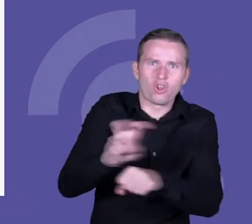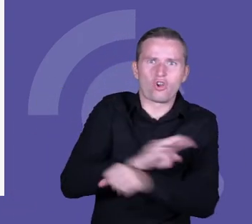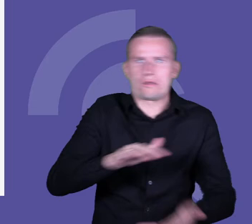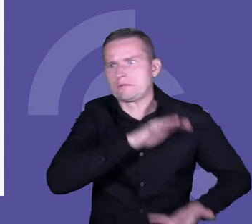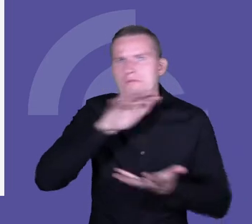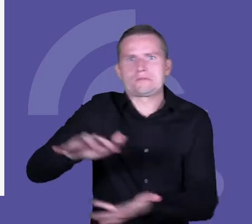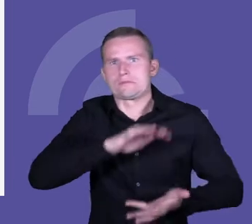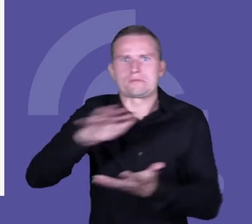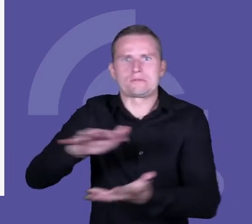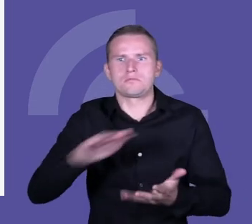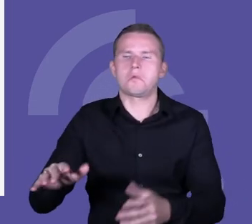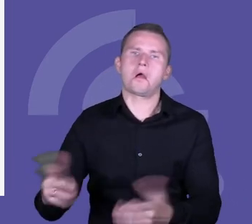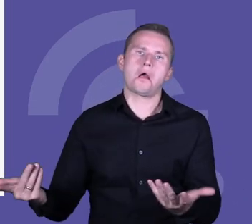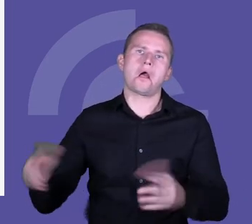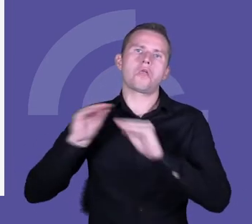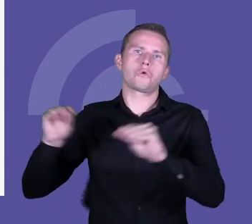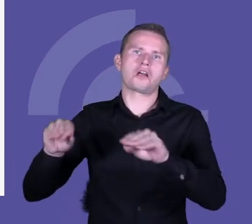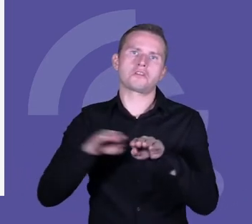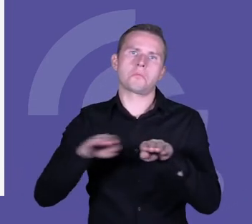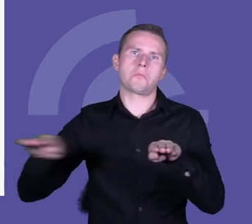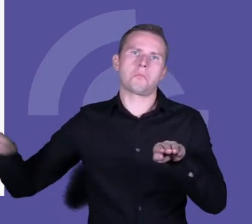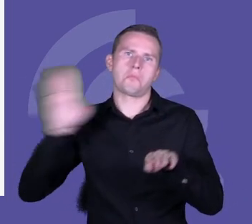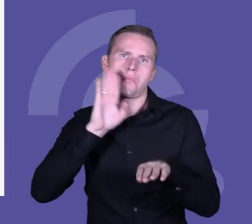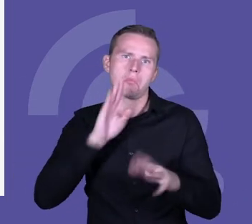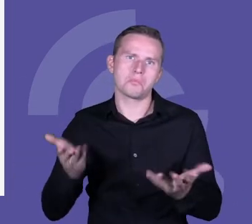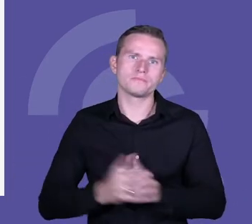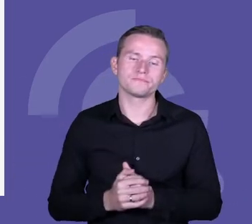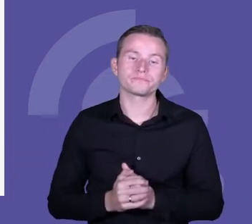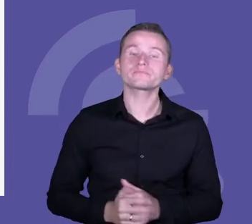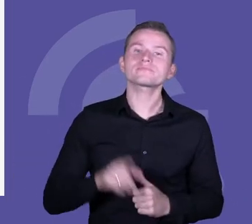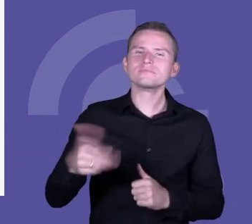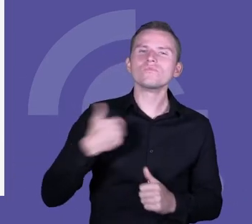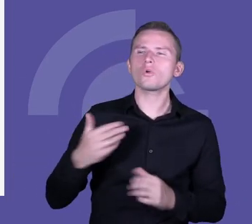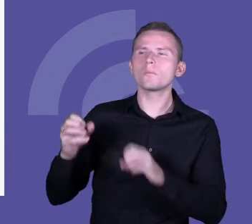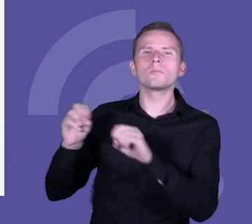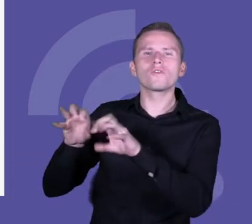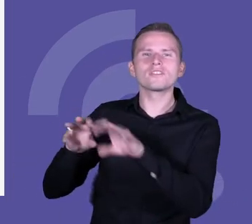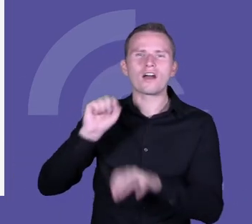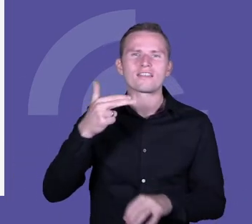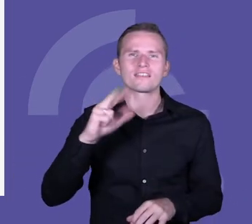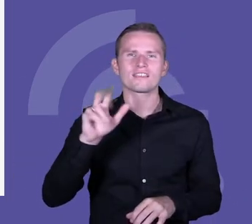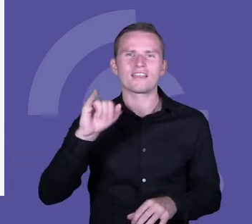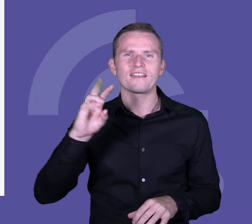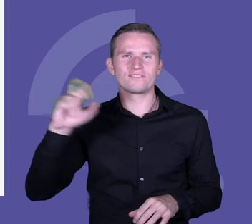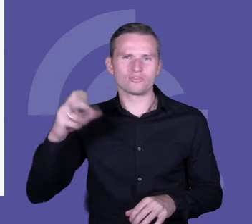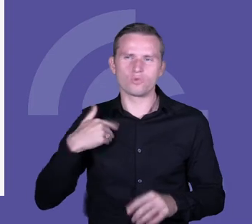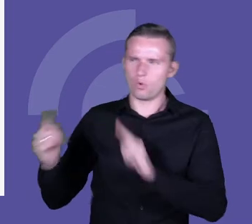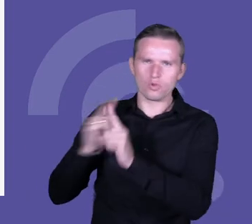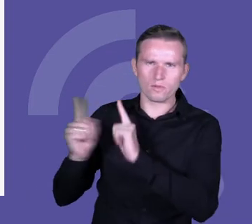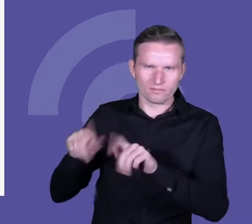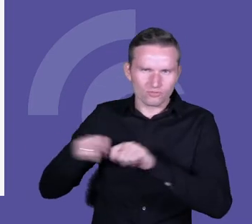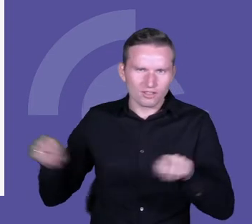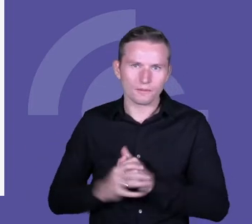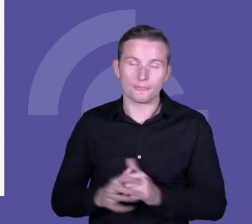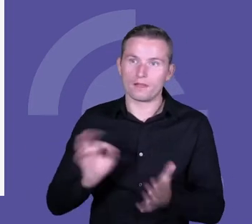technologii. Wreszcie powiem chyba najważniejszą rzecz. Miałem taką ładną dyskusję z profesorem Mankiewiczem tutaj w przerwie, która mi jeszcze mi